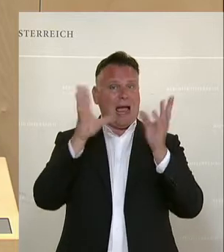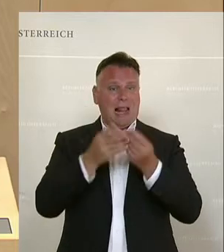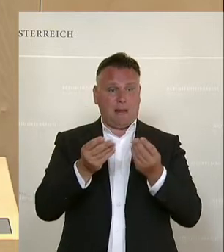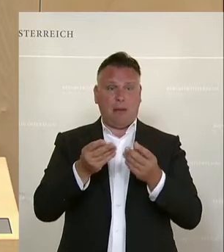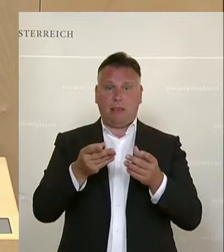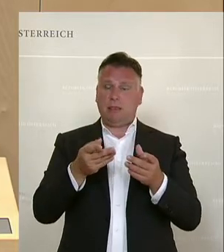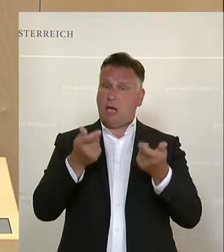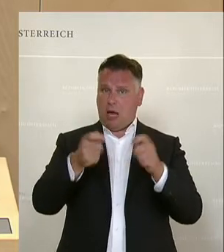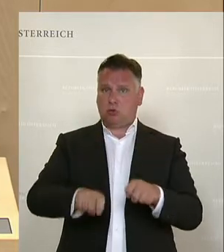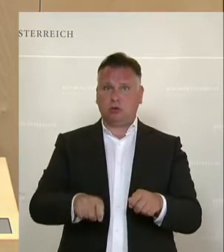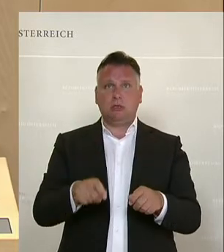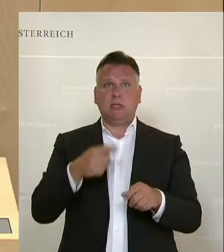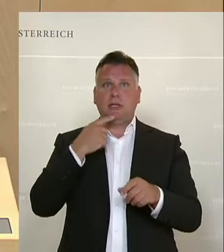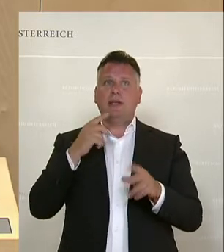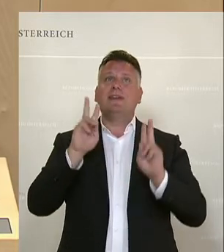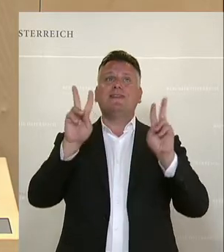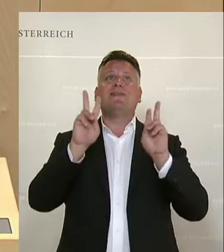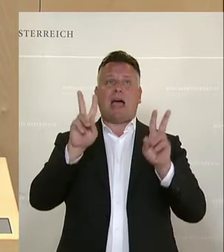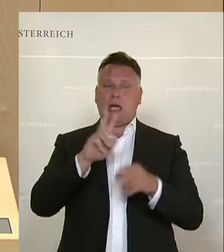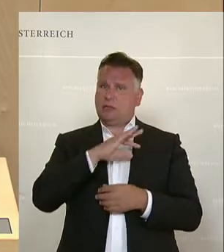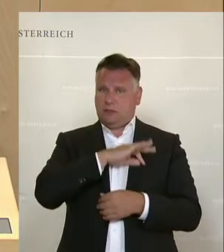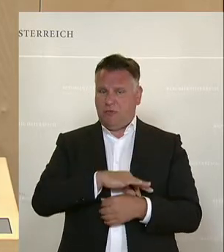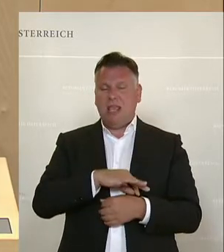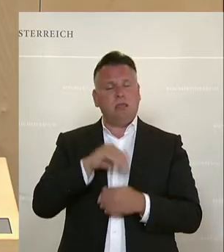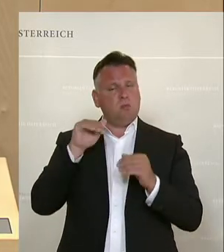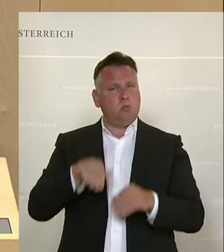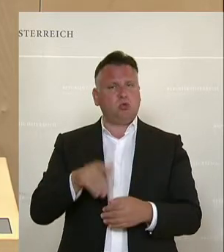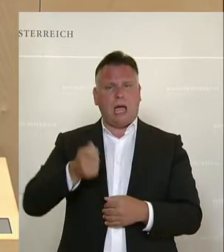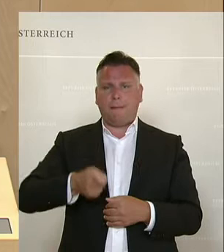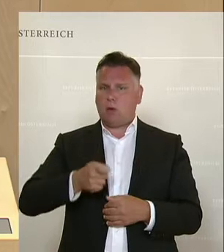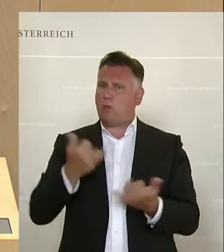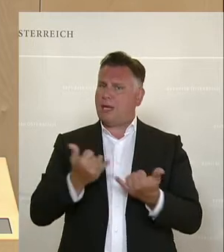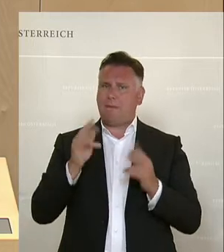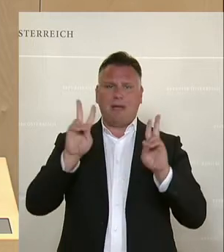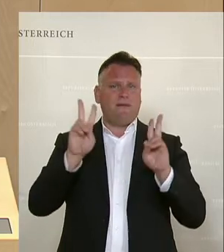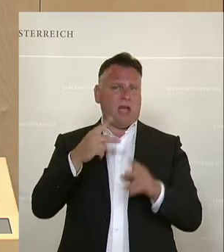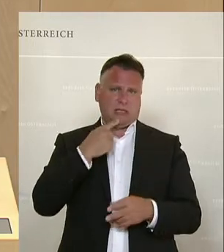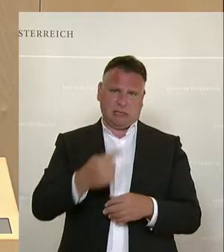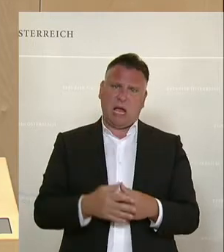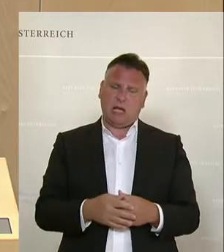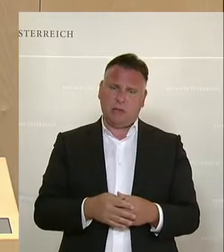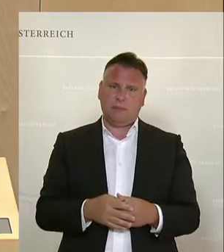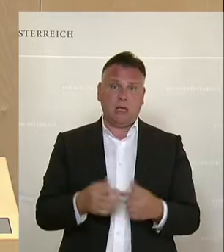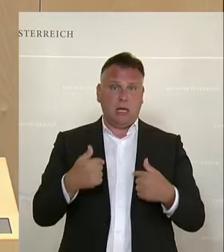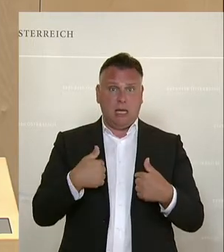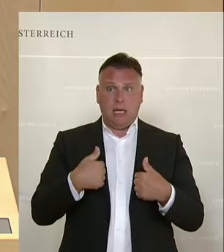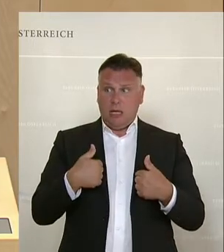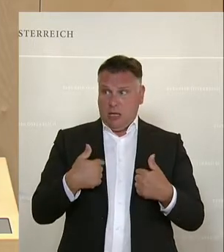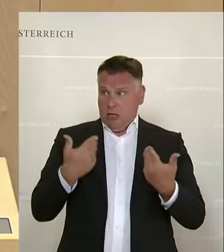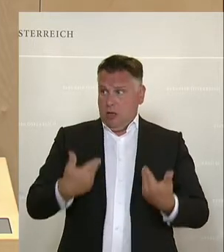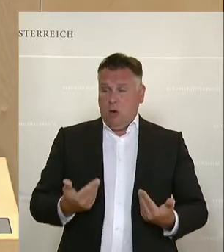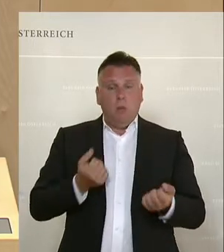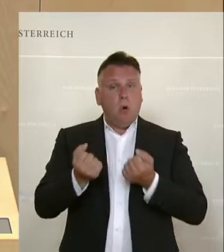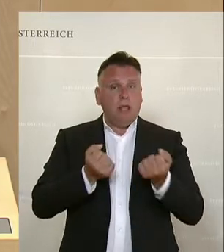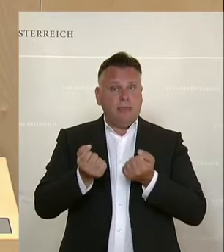die Wahrheitspflicht ist eine wesentliche Pflicht des Abgeordneten. Und ich erwarte mir als Politiker, aber